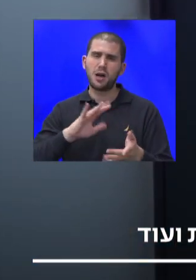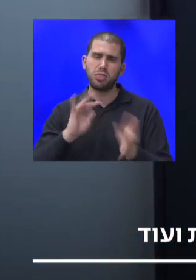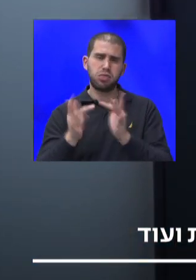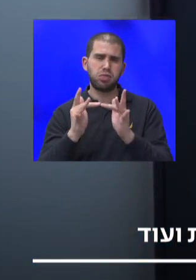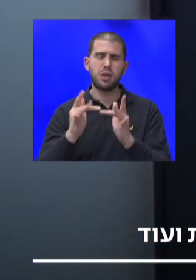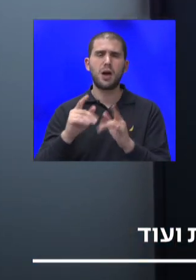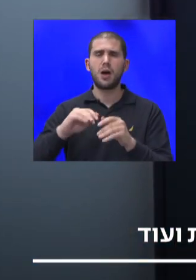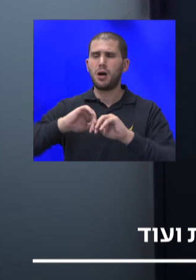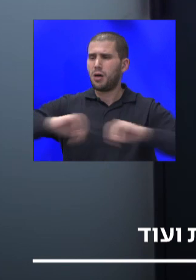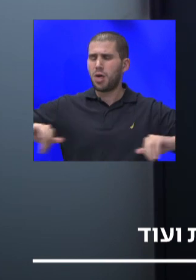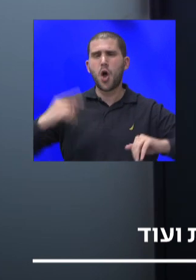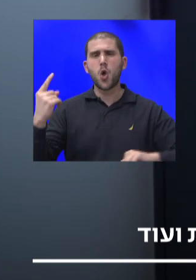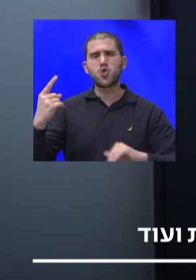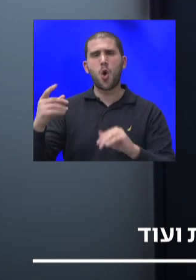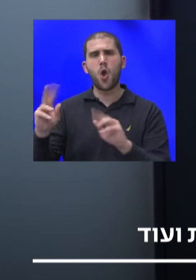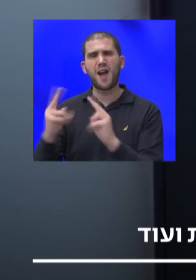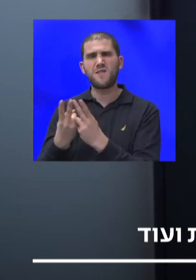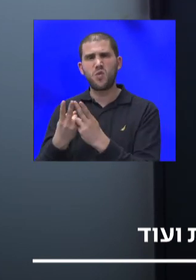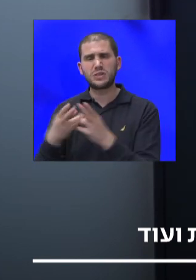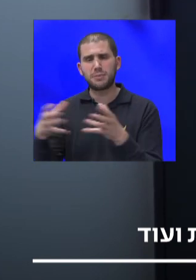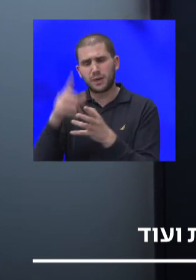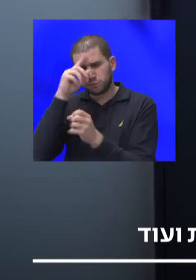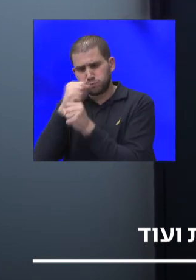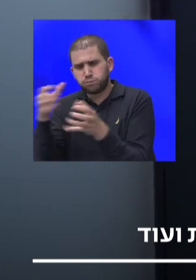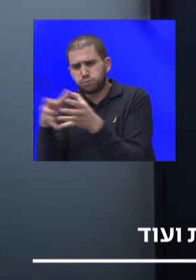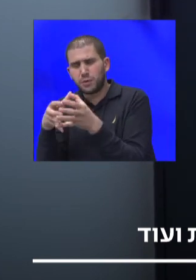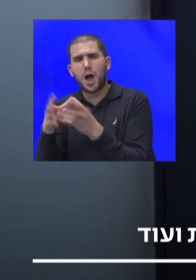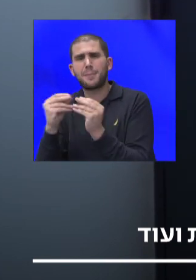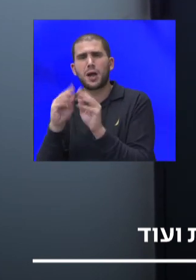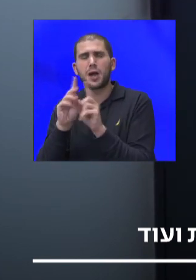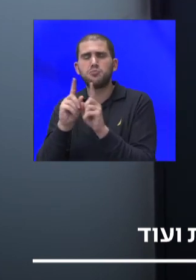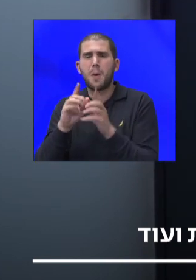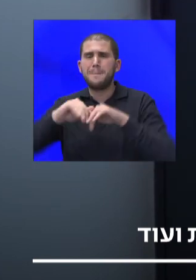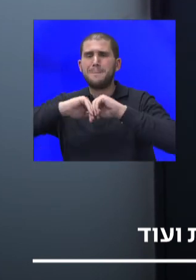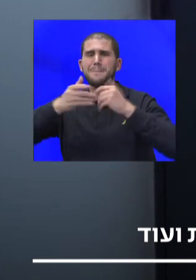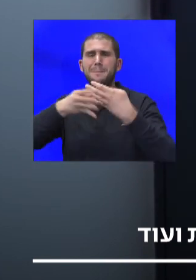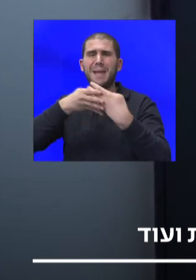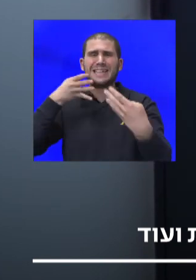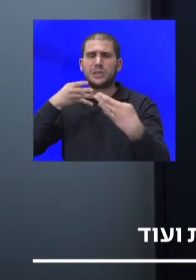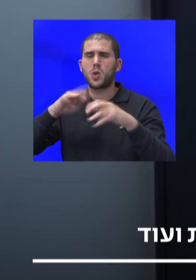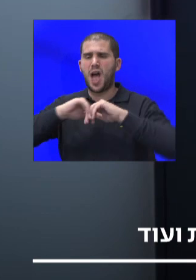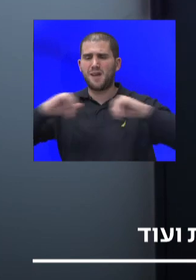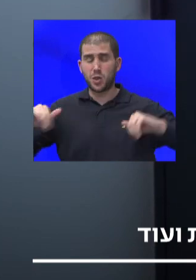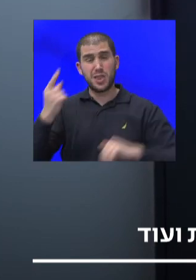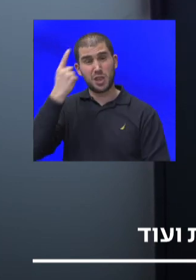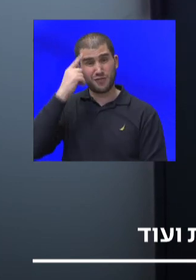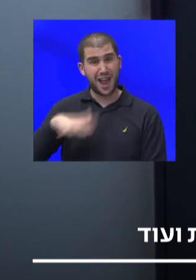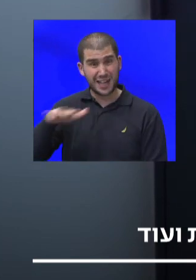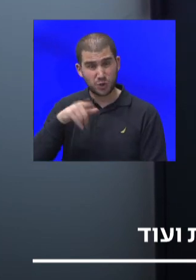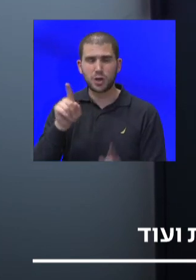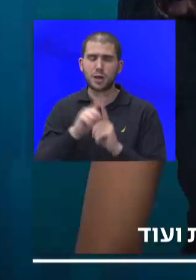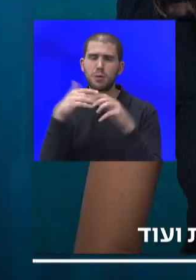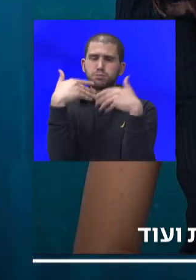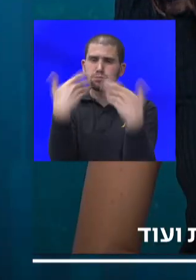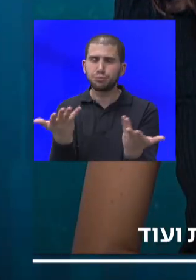מתכנסת בעצמה, עוד ועוד חומות, עוד ועוד מחיצות. תחשבי על אזור שבו יופלו המחיצות האלה, ויהיו שיתופי פעולה